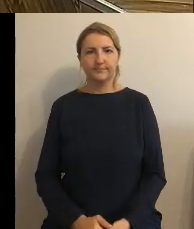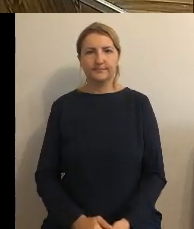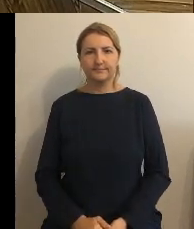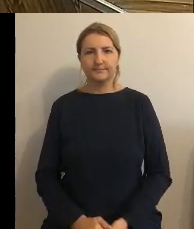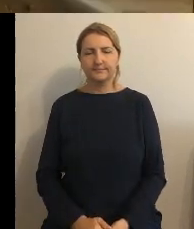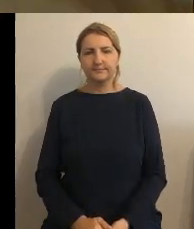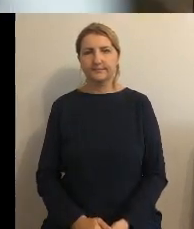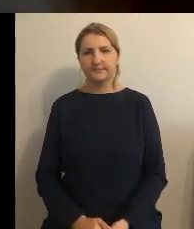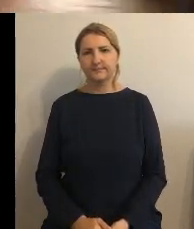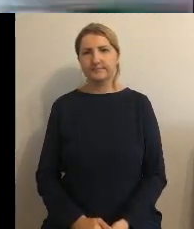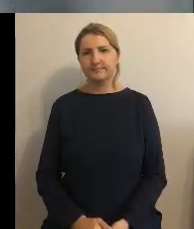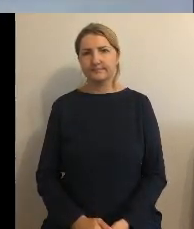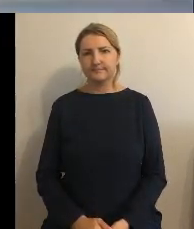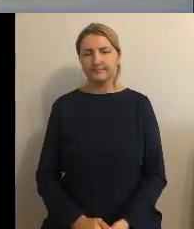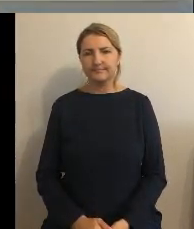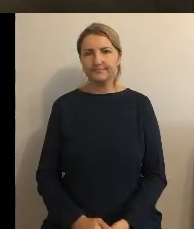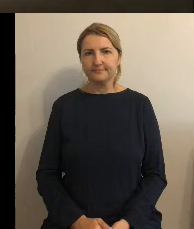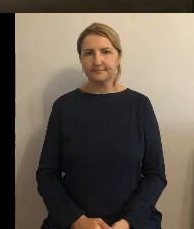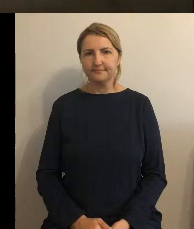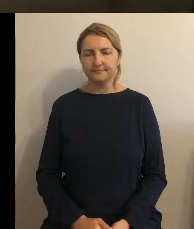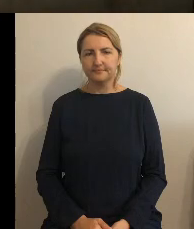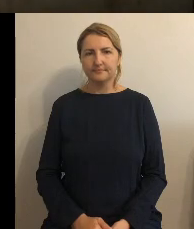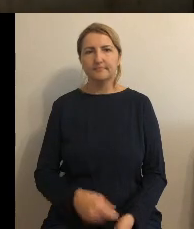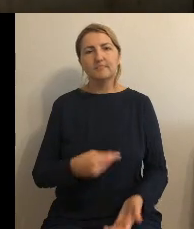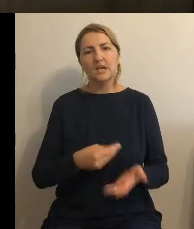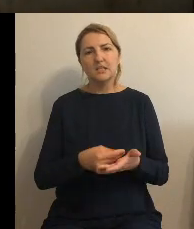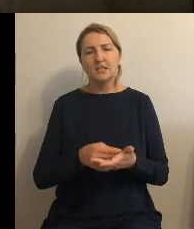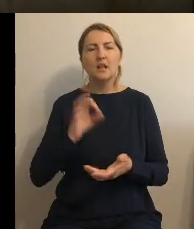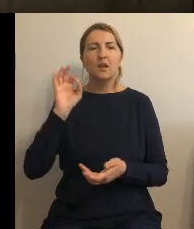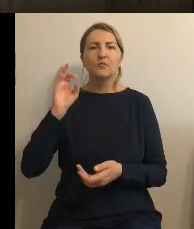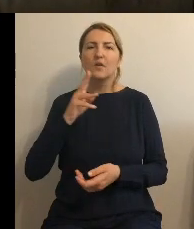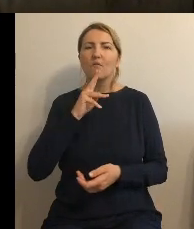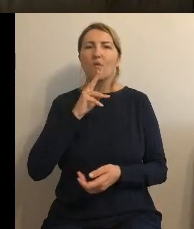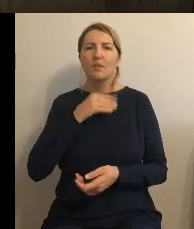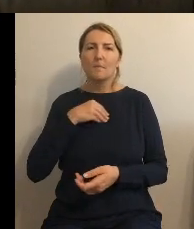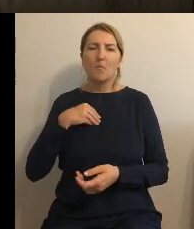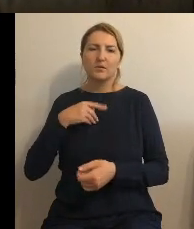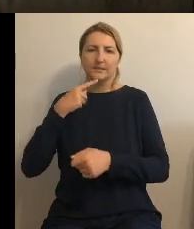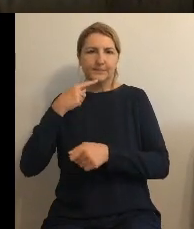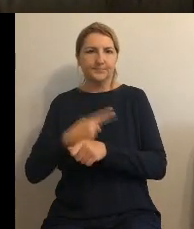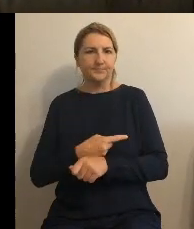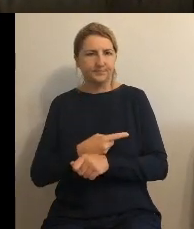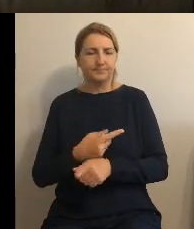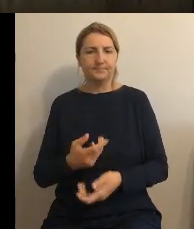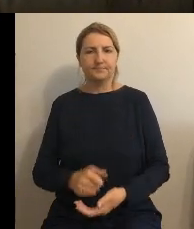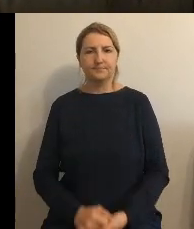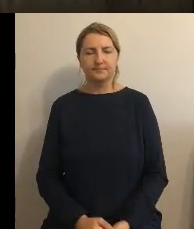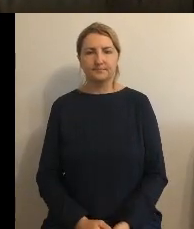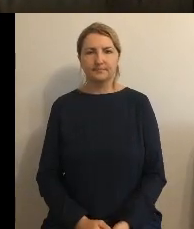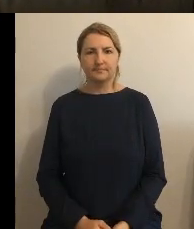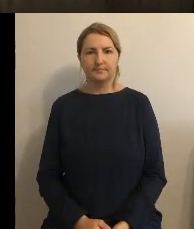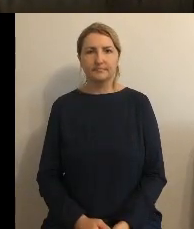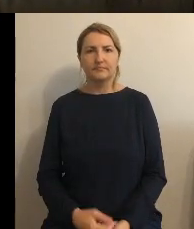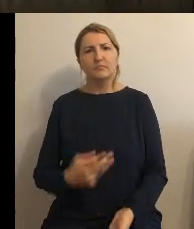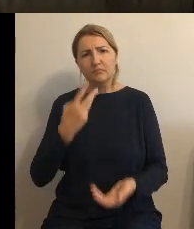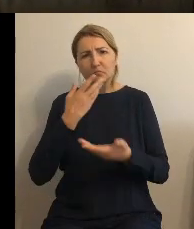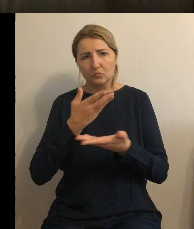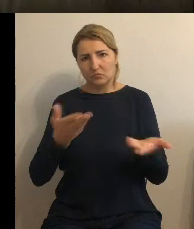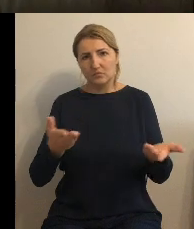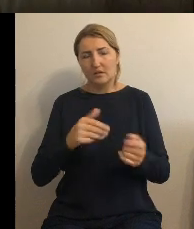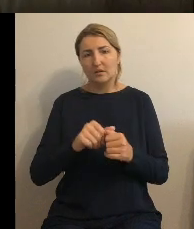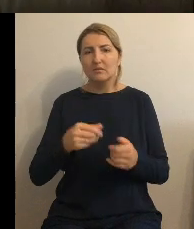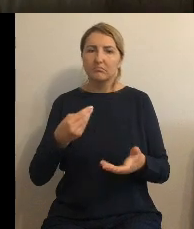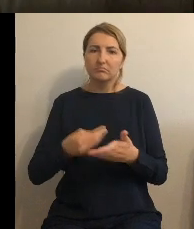mamy cenę tak ustalona przez Wody Polskie także zobaczcie tak de facto cena cena ścieków była